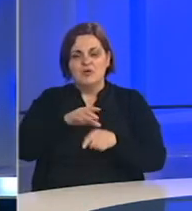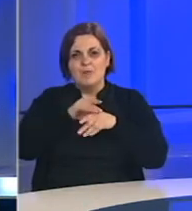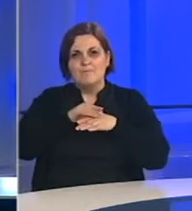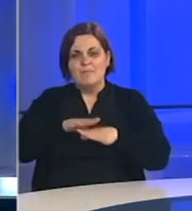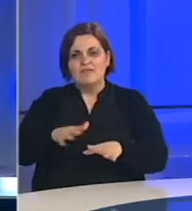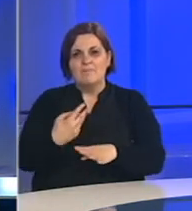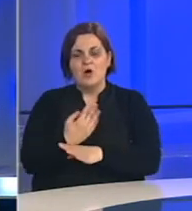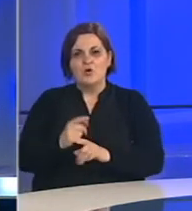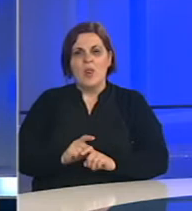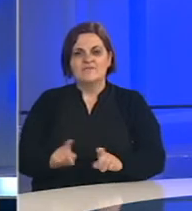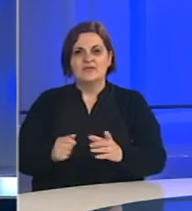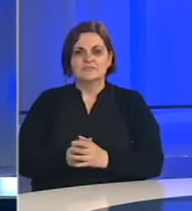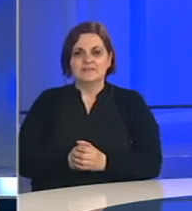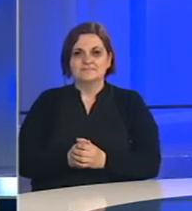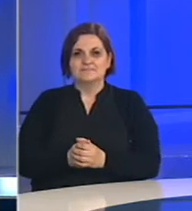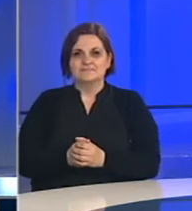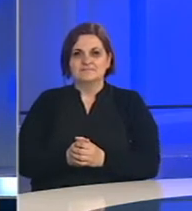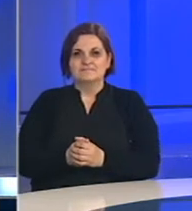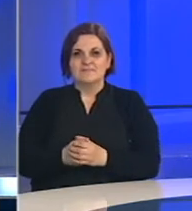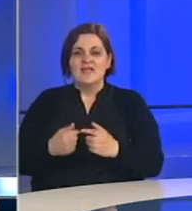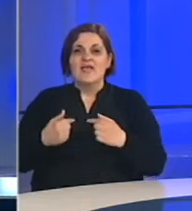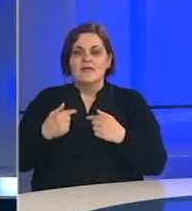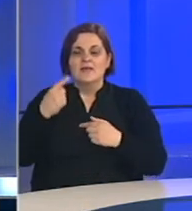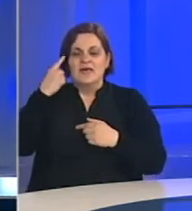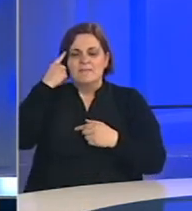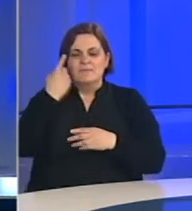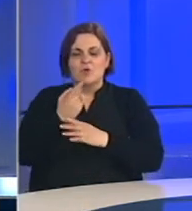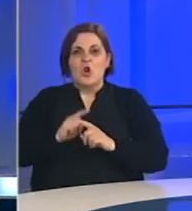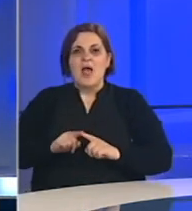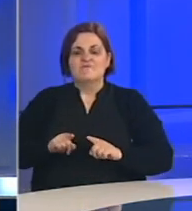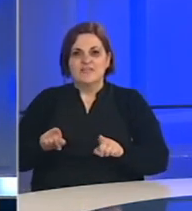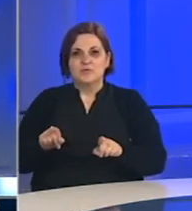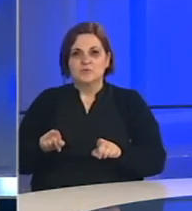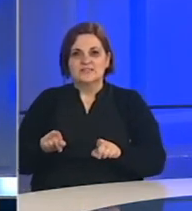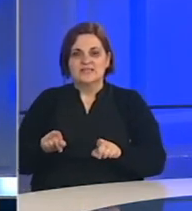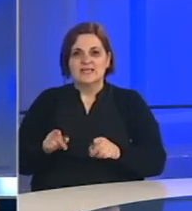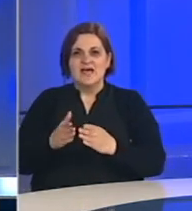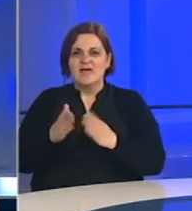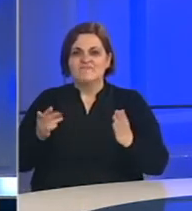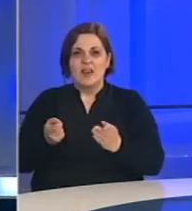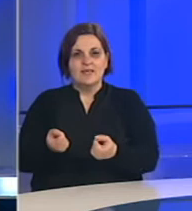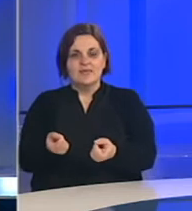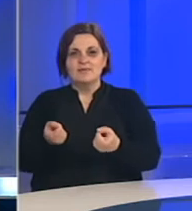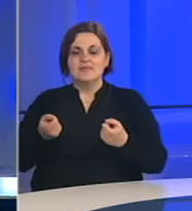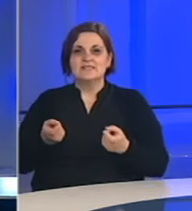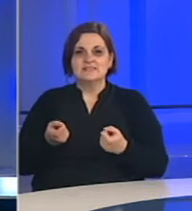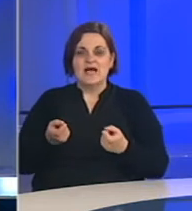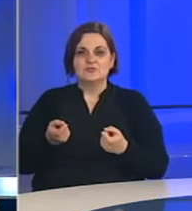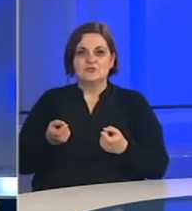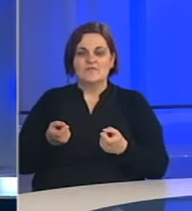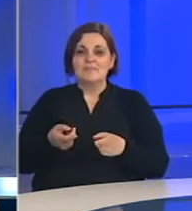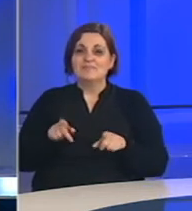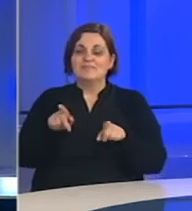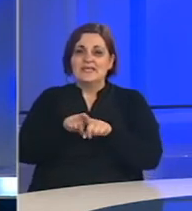novog koronavirusa? Mislim da je koronavirus veliki izazov i